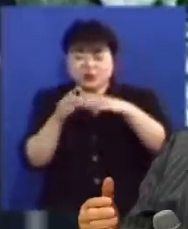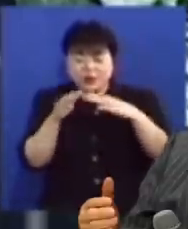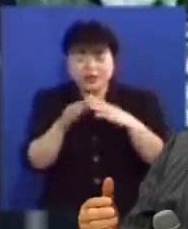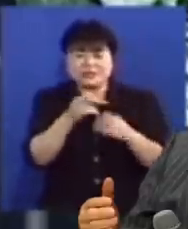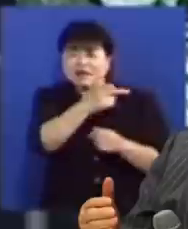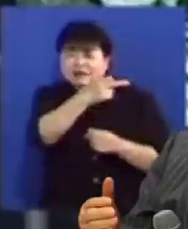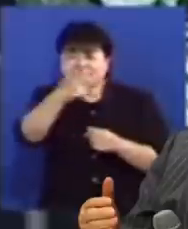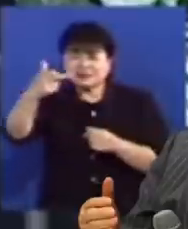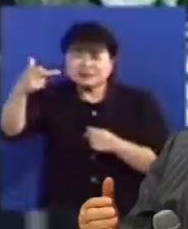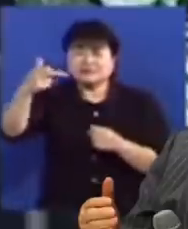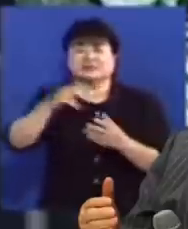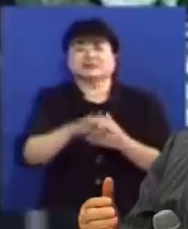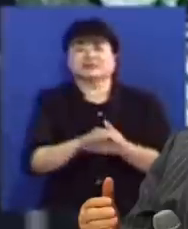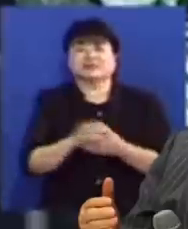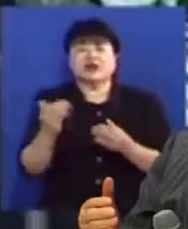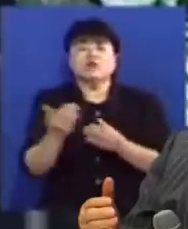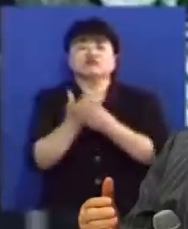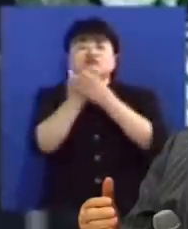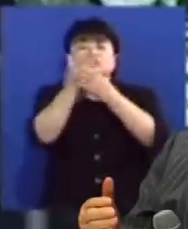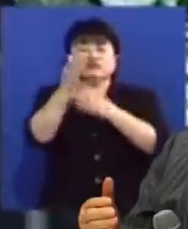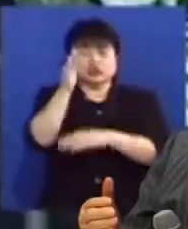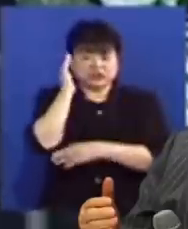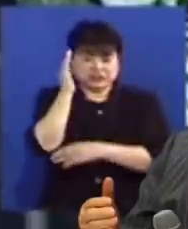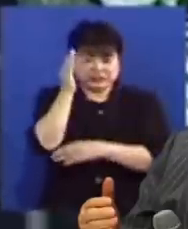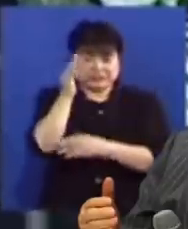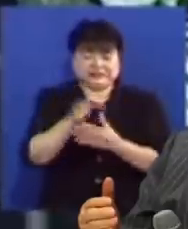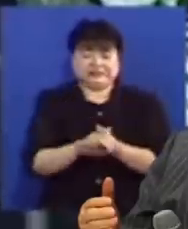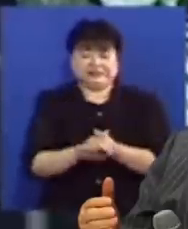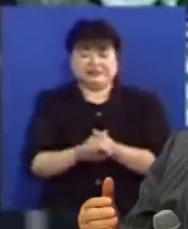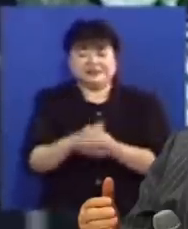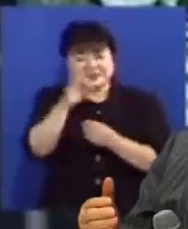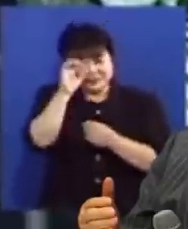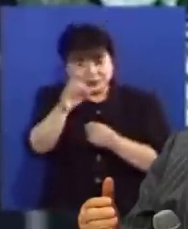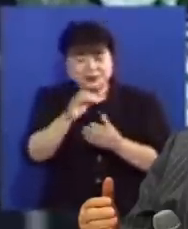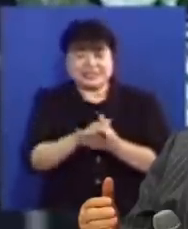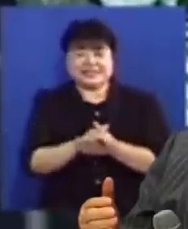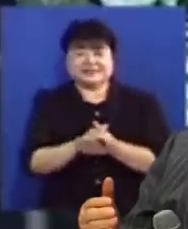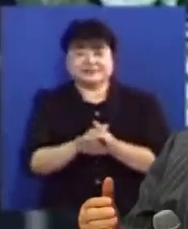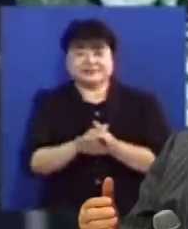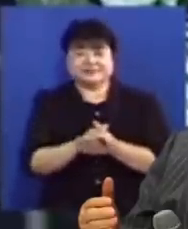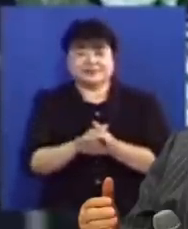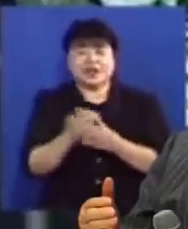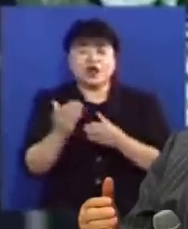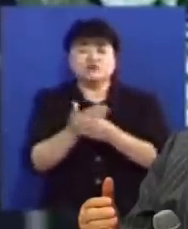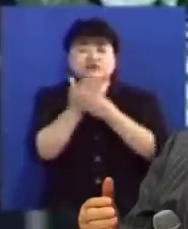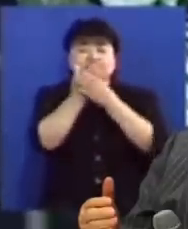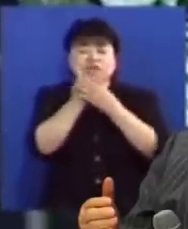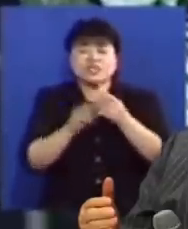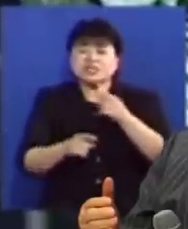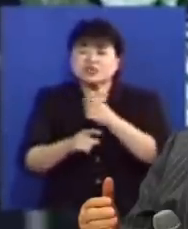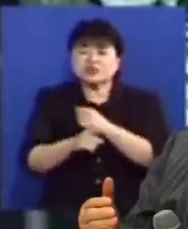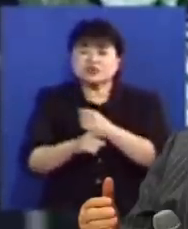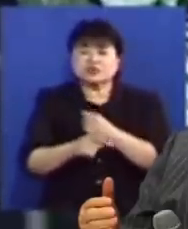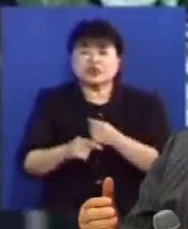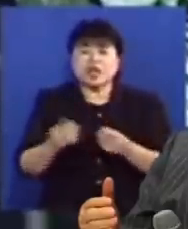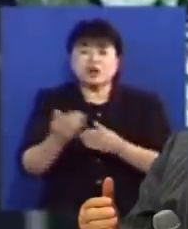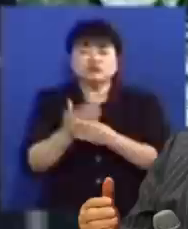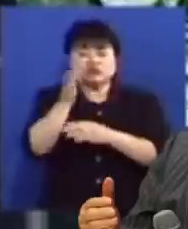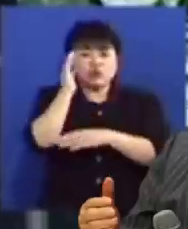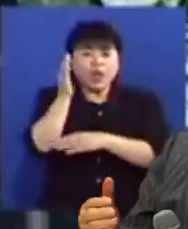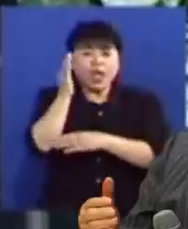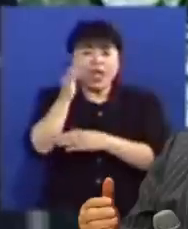큰 부흥이 일어났었습니다 그게 부흥이 일어난 이유는 부흥회를 열었는데